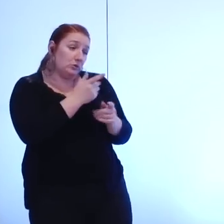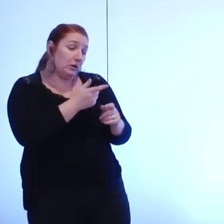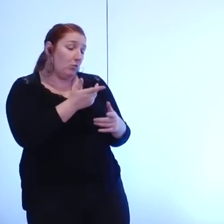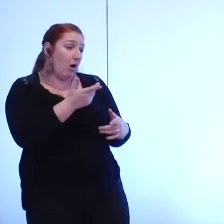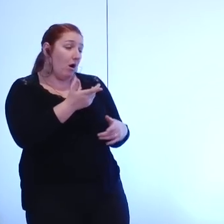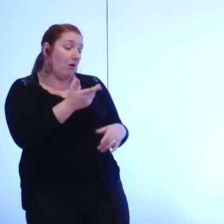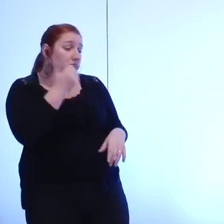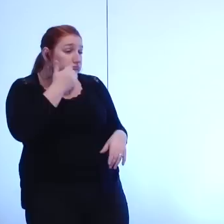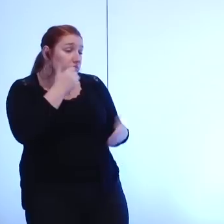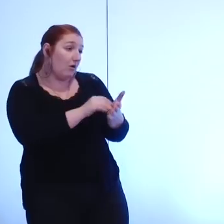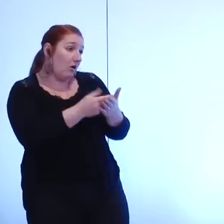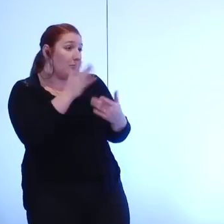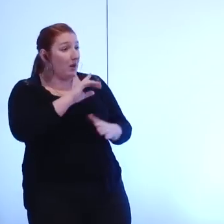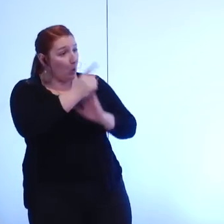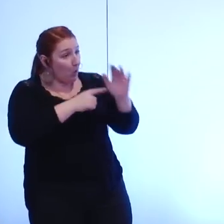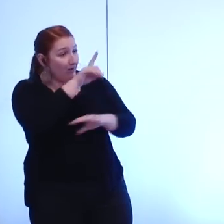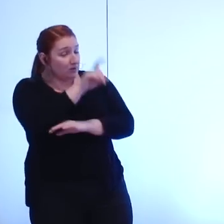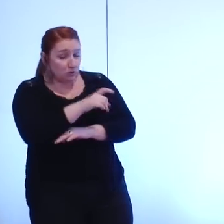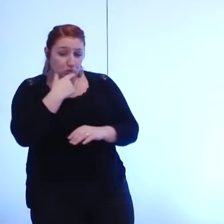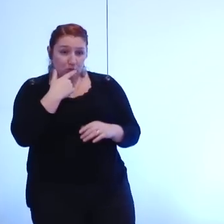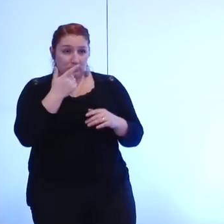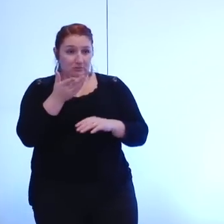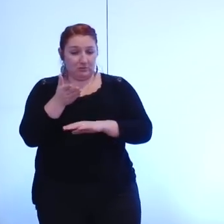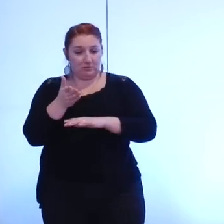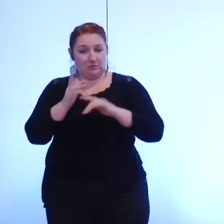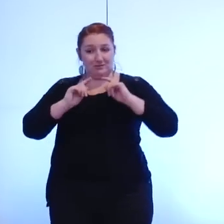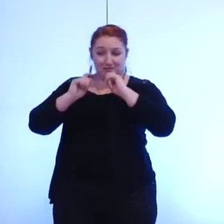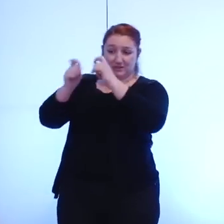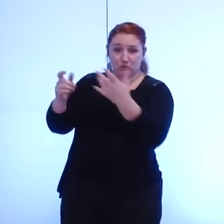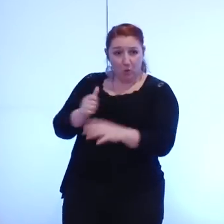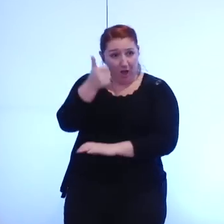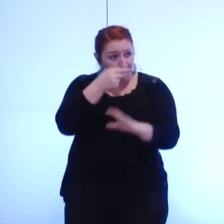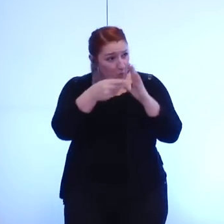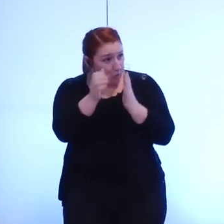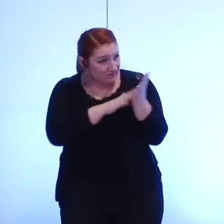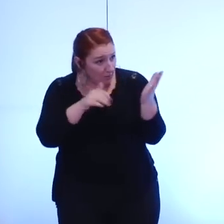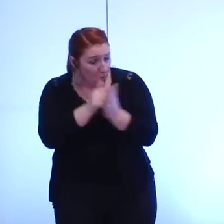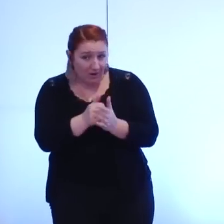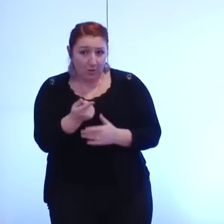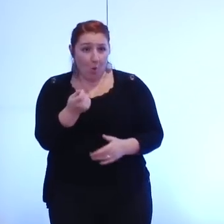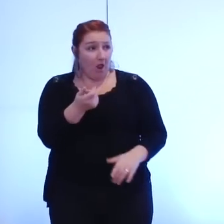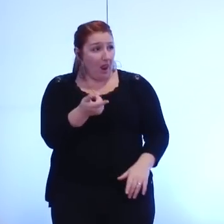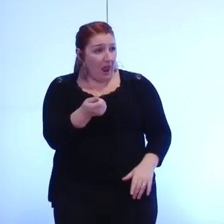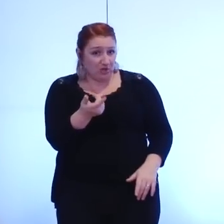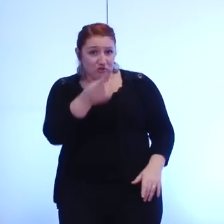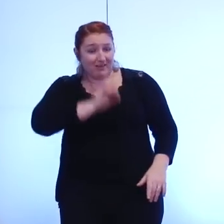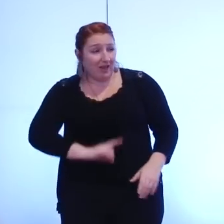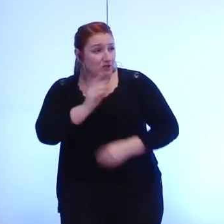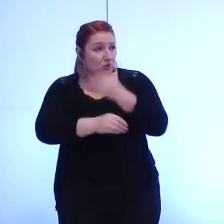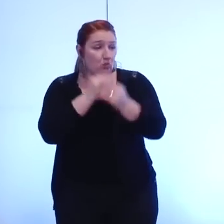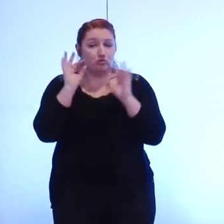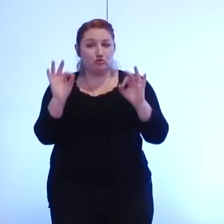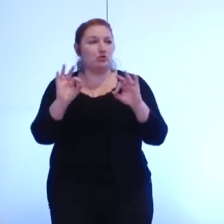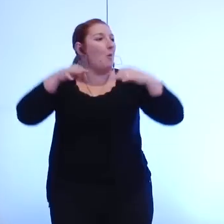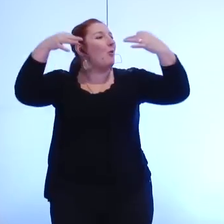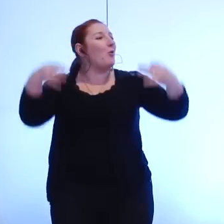repose quand même ma question est-ce que cette session se fera pour l'euro symbolique est-ce que ça se fera pour du cash ou est-ce que ce sera une simple inscription